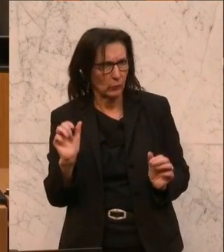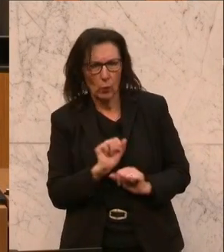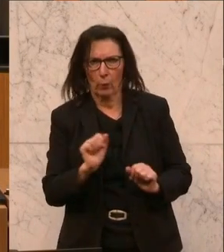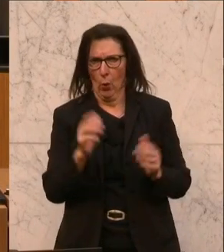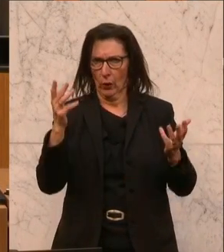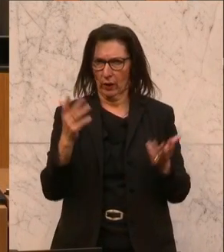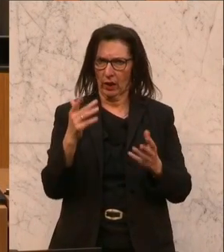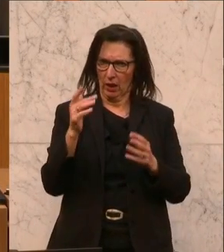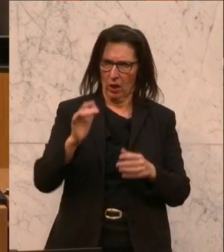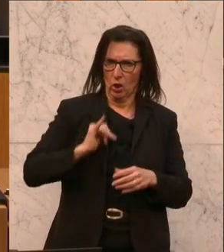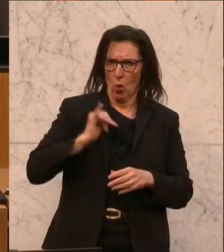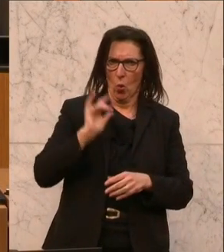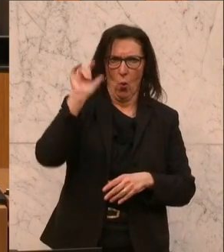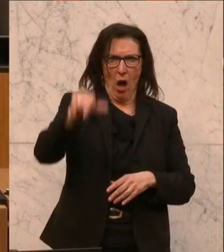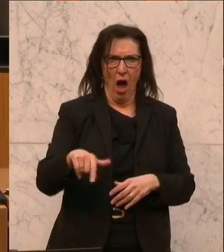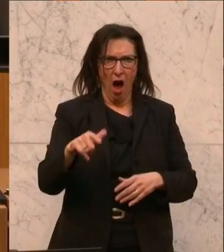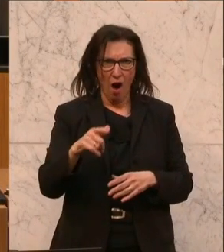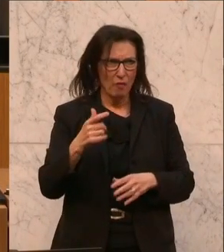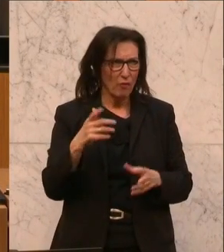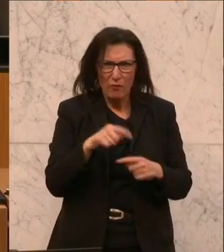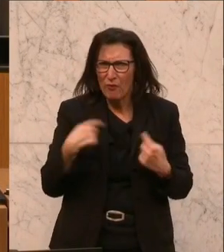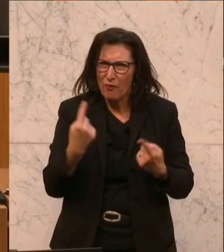Menschen, dass wir ihnen nicht mehr bieten können.